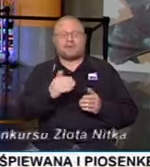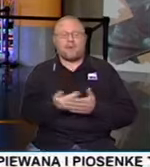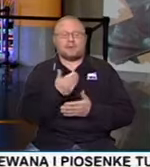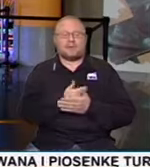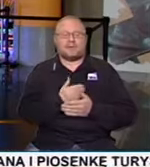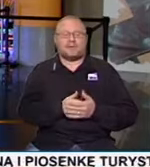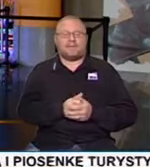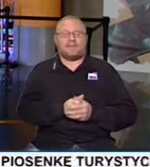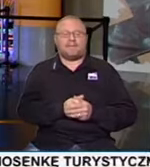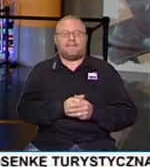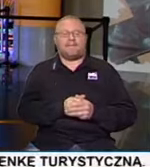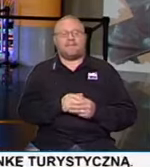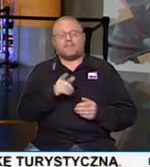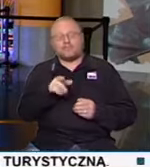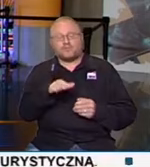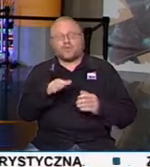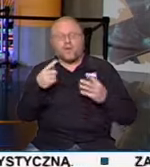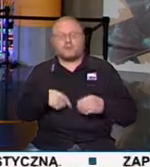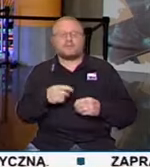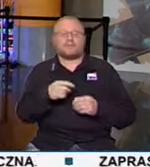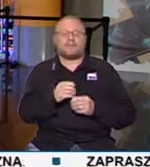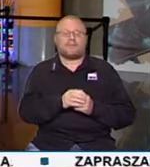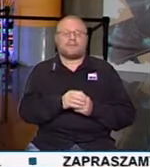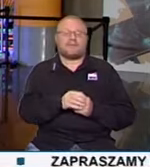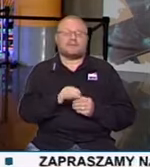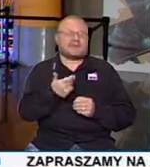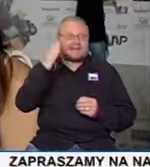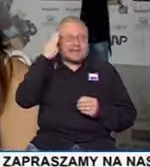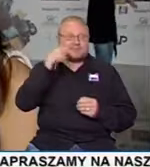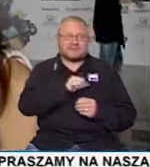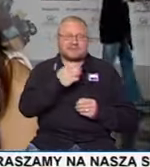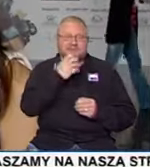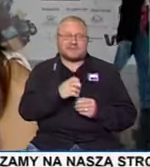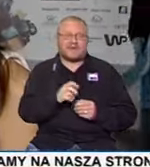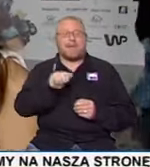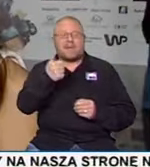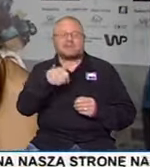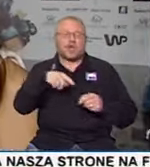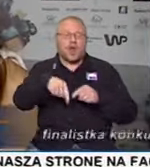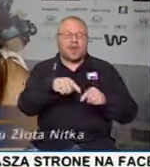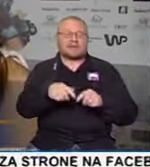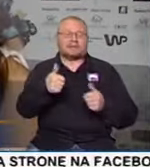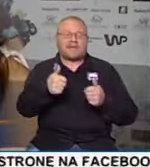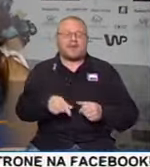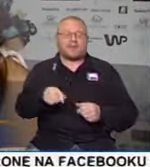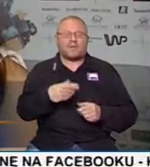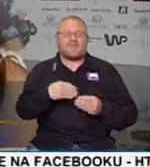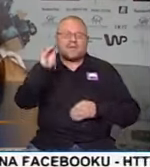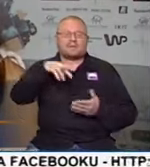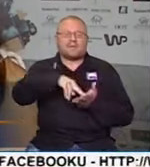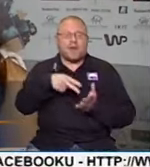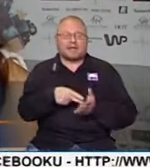poznają bardzo dużo super osób, nawet tak współfinanistów, nie znaliśmy się wcześniej. Pierwsze kroki stawiali tutaj wielcy